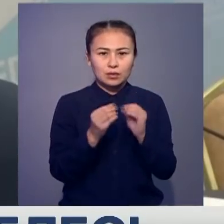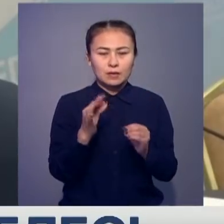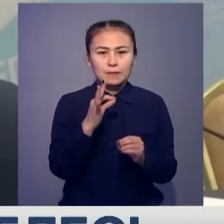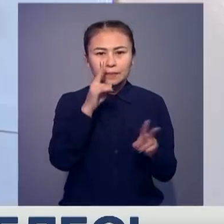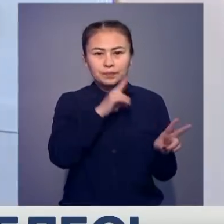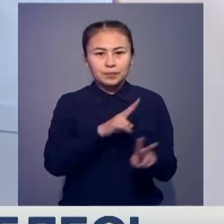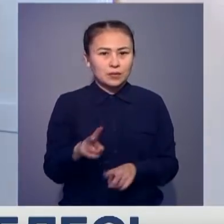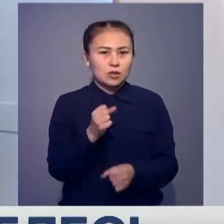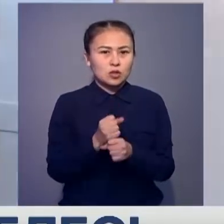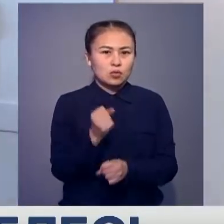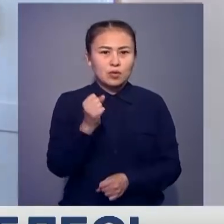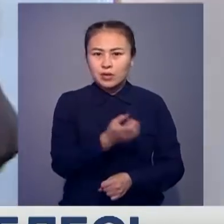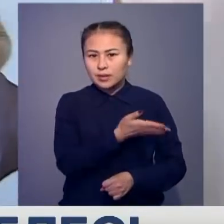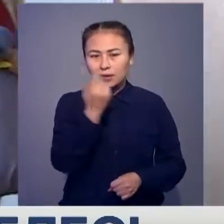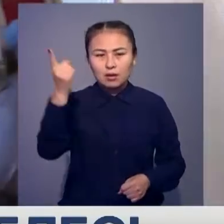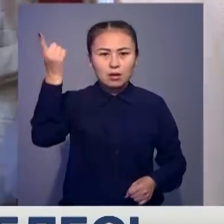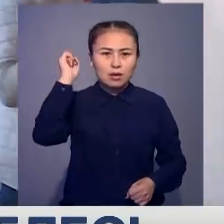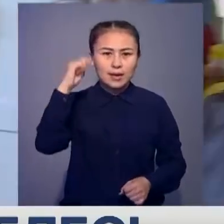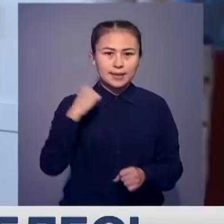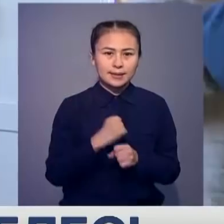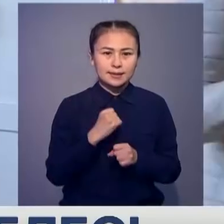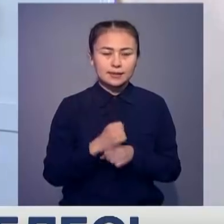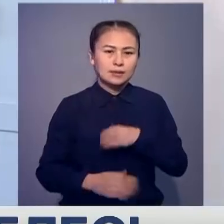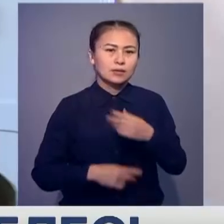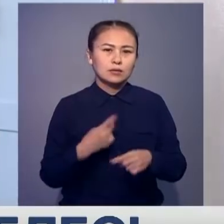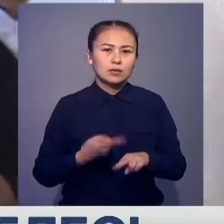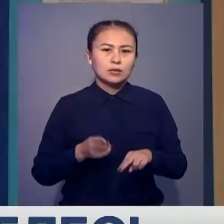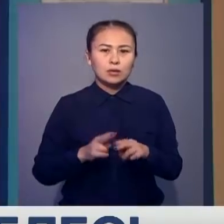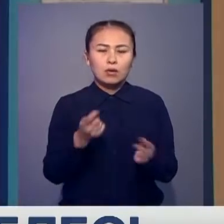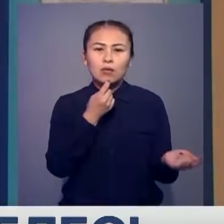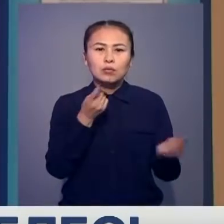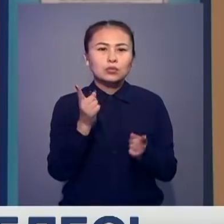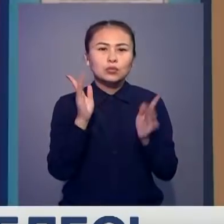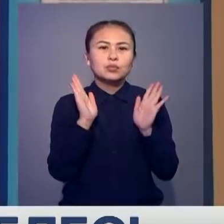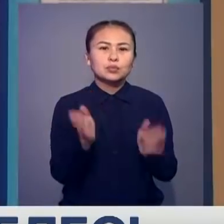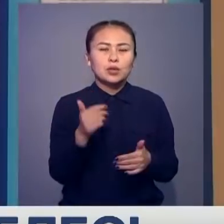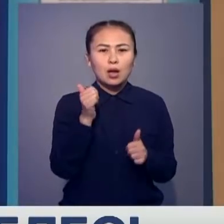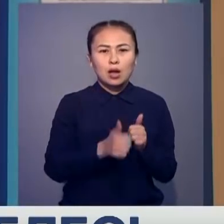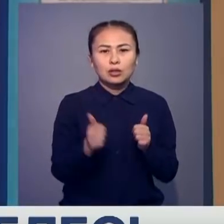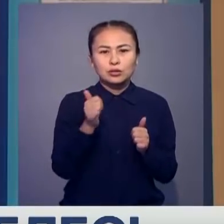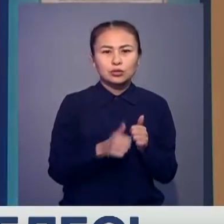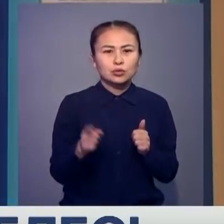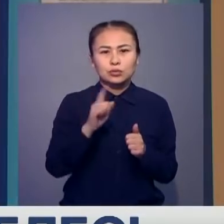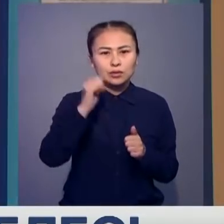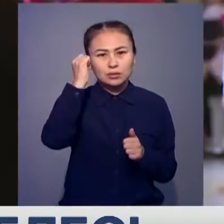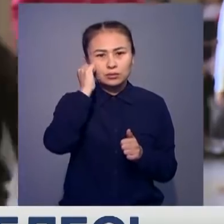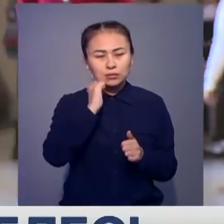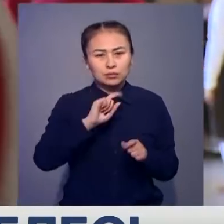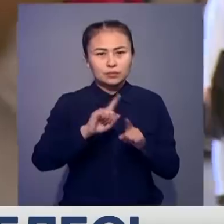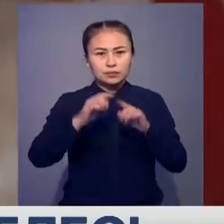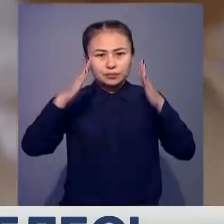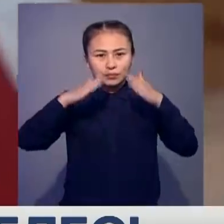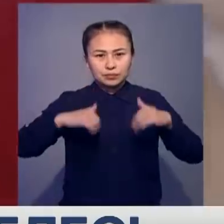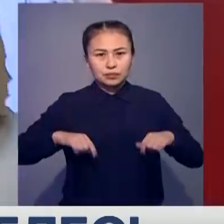механизм жоқ. Ал кенез заманында салынған мектептердегі қауіпсіздік мәселесі не болмақ. Күндердің күнінде онда ескі ғимараттың төбесі